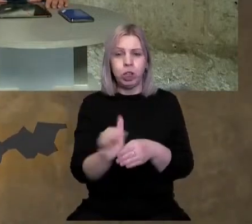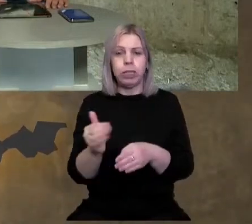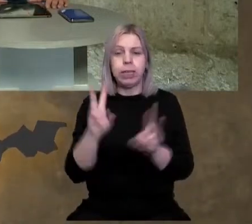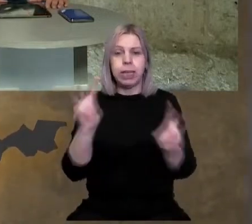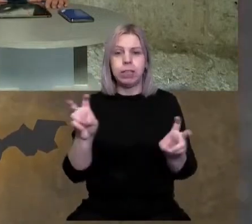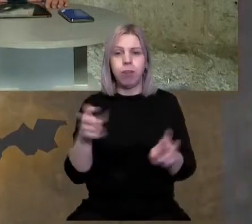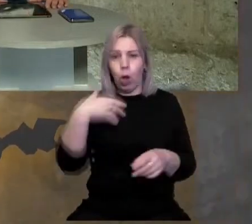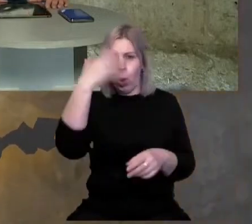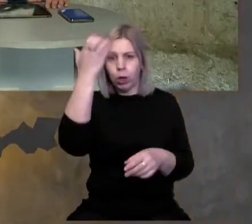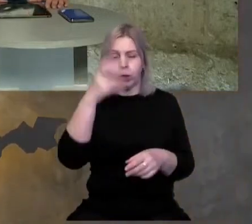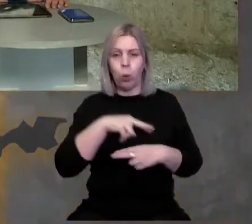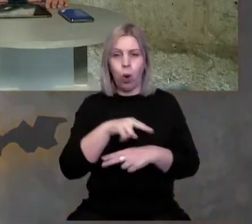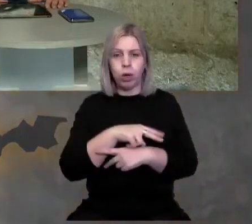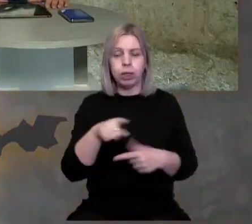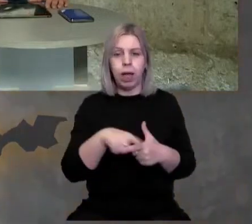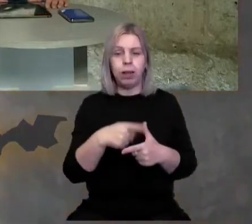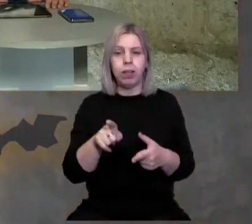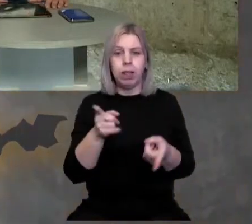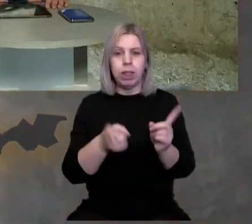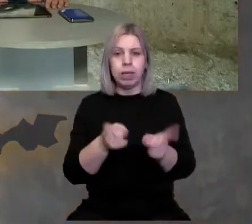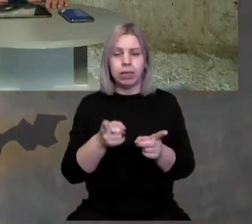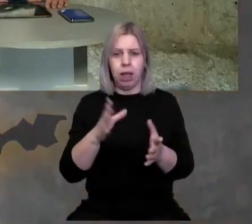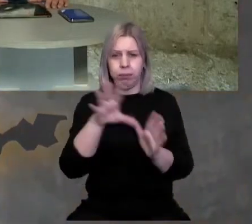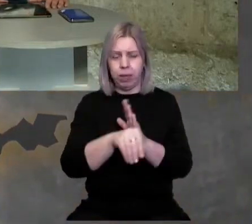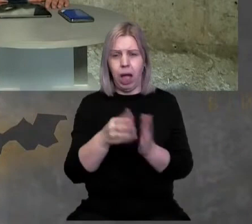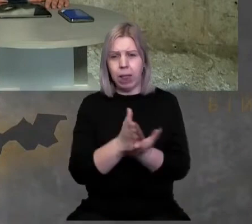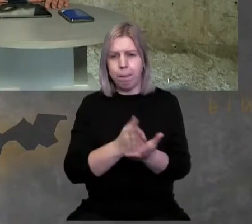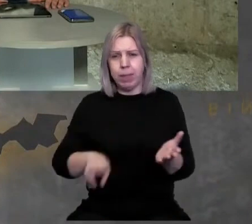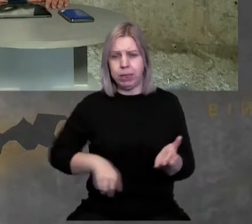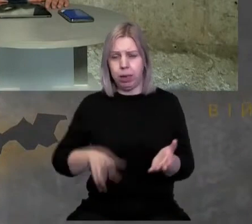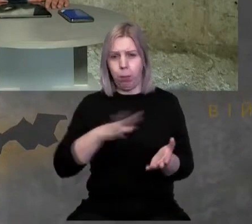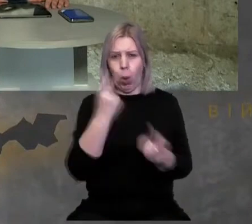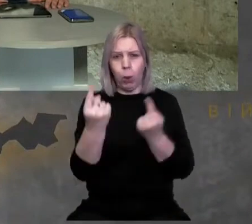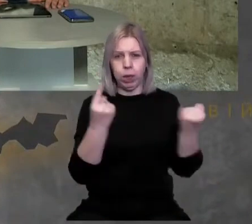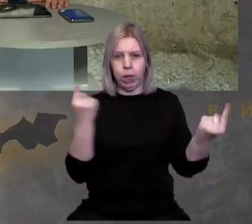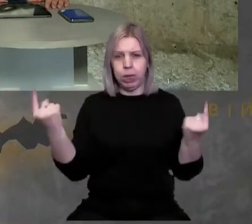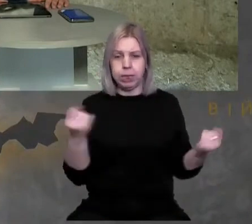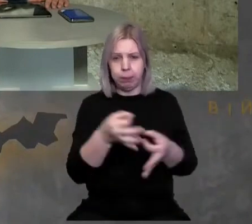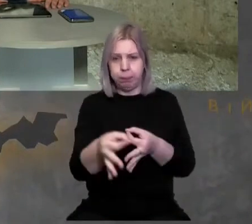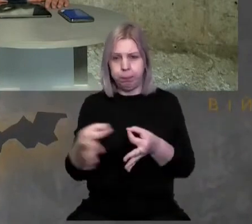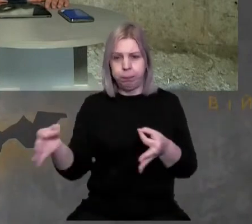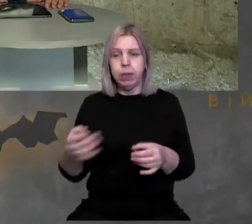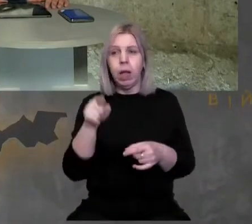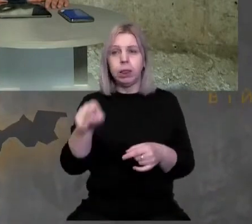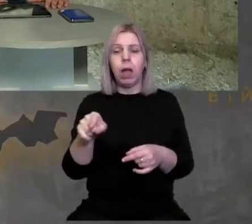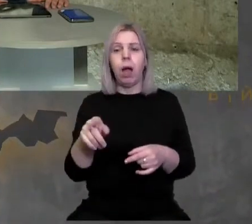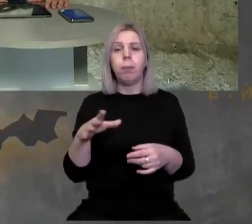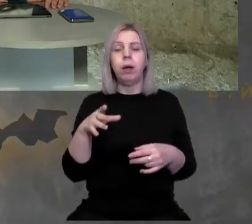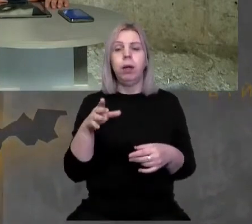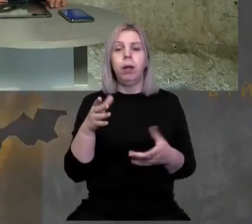називалася королівством Угорщиналу на складі, ну адміністративна це була одиниця провінці, то там